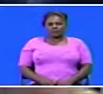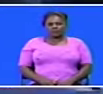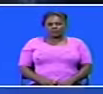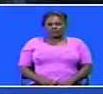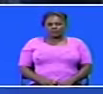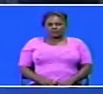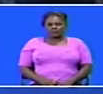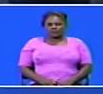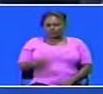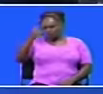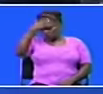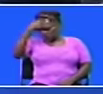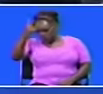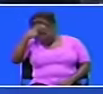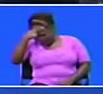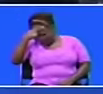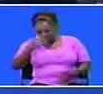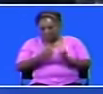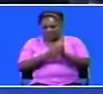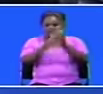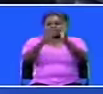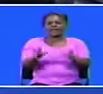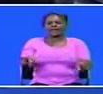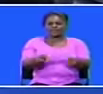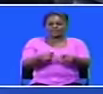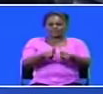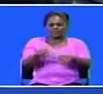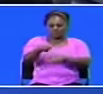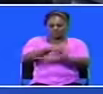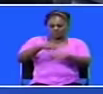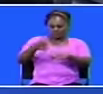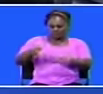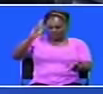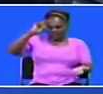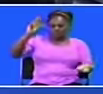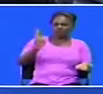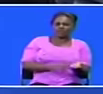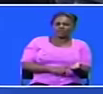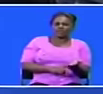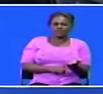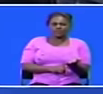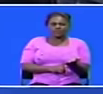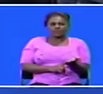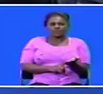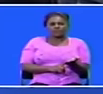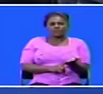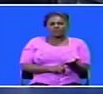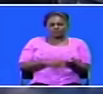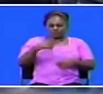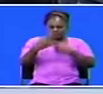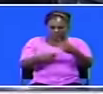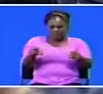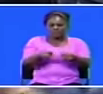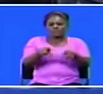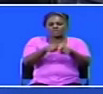Mwishimiwa wetangula, akiwa kiongozi pia katika inchiia mbae tunatambua we are just moving in the